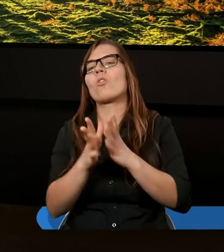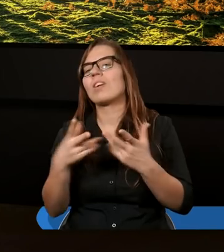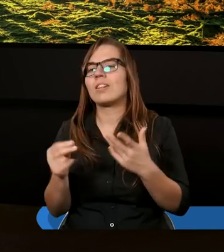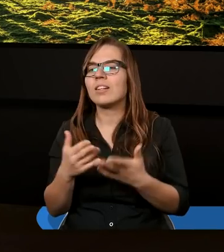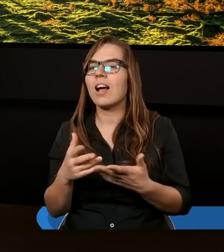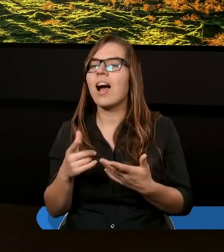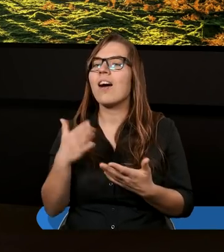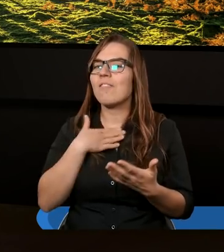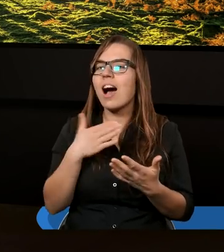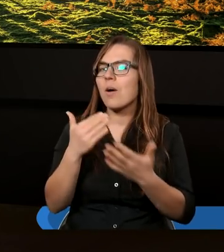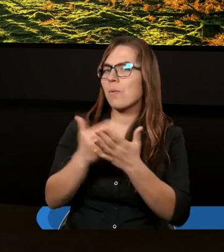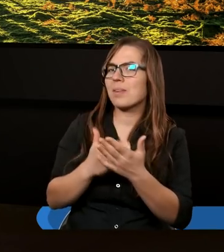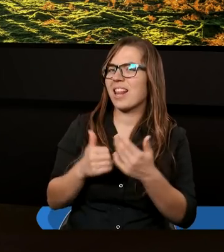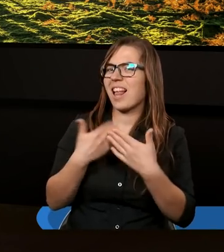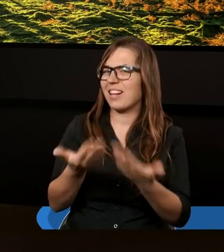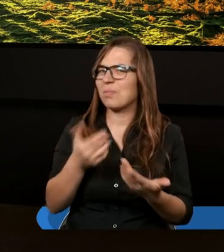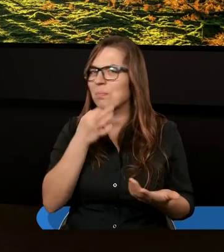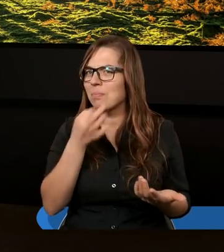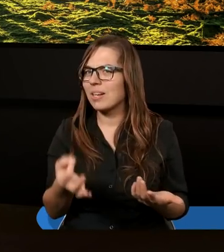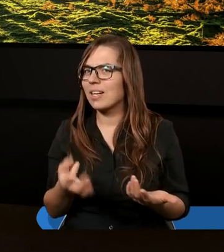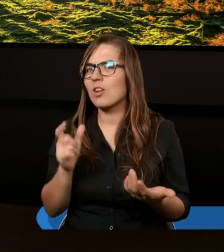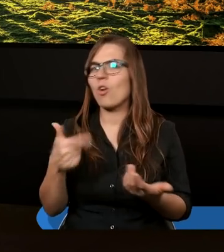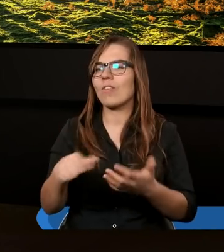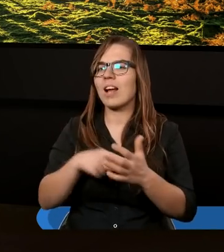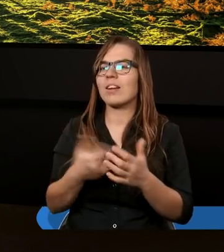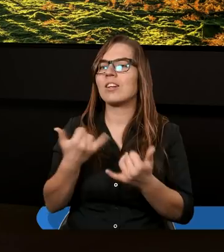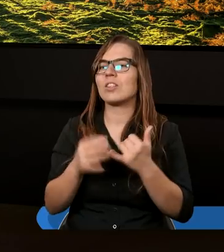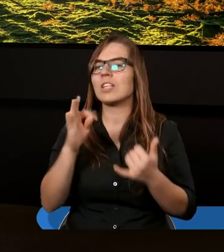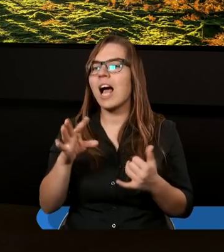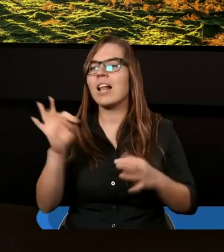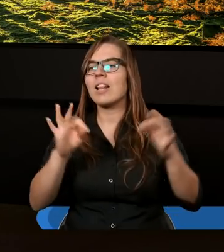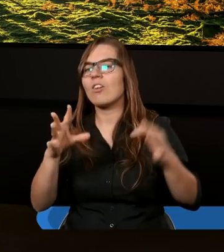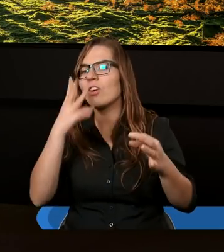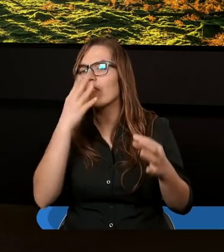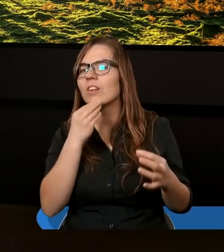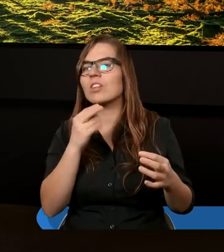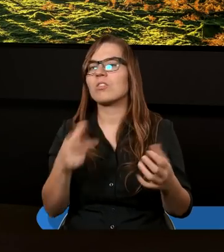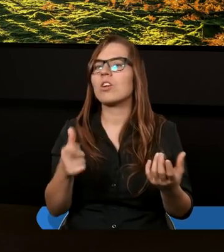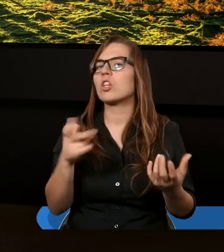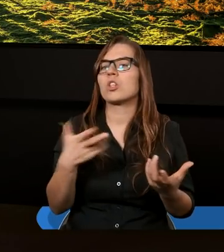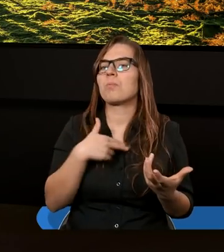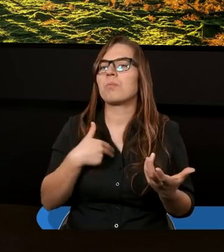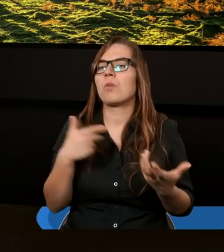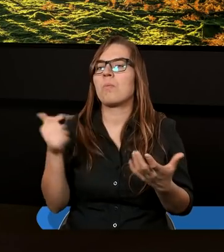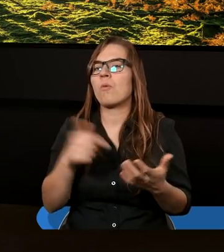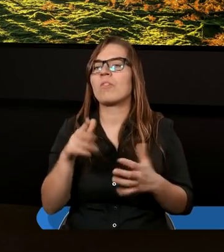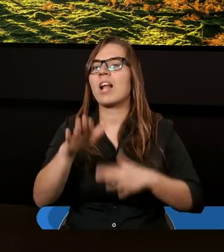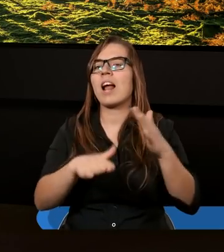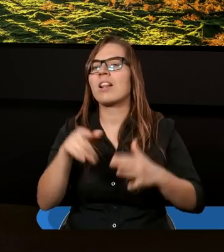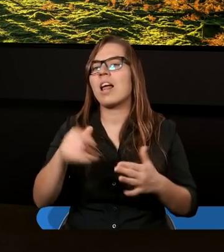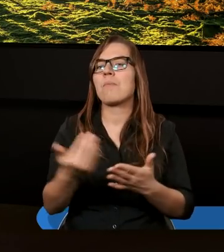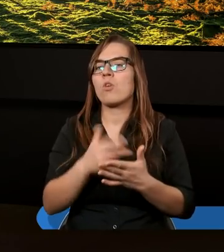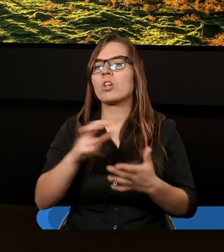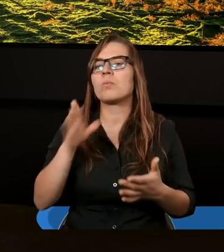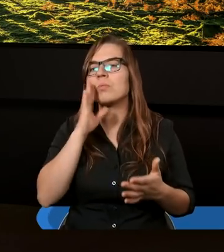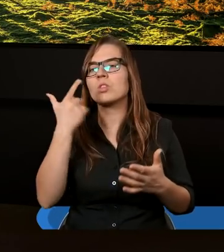Właśnie miałem zadać pytanie, czy w takim razie, jeżeli tak to pięknie wygląda, no to czy my powinniśmy dzisiaj naśladować ten